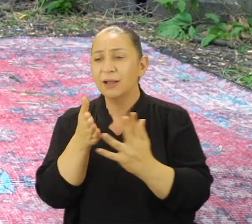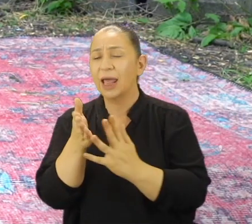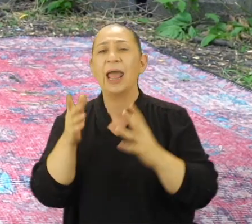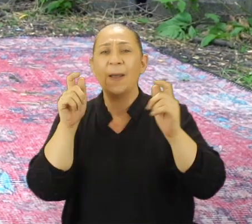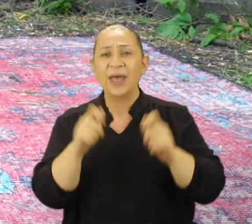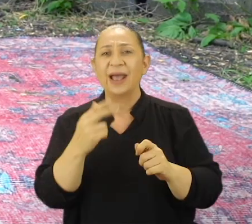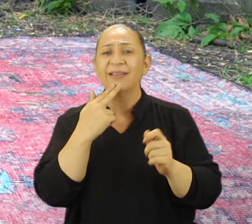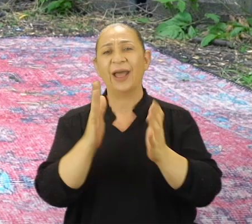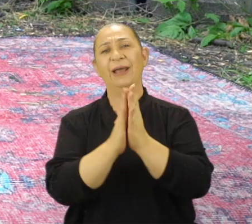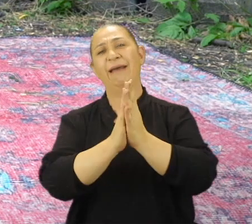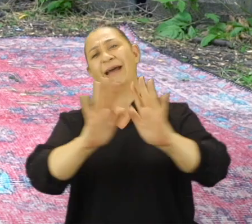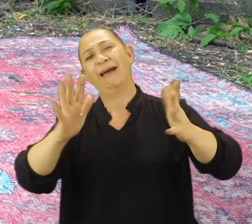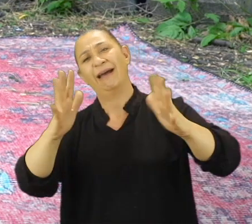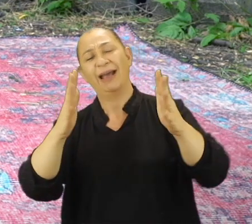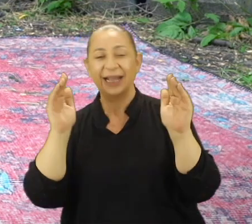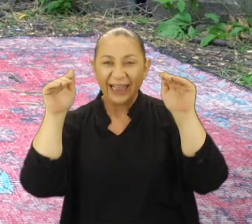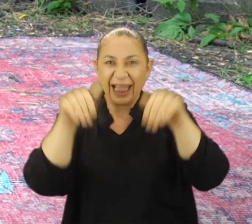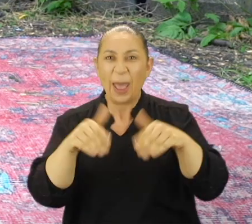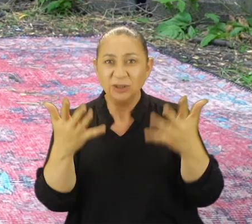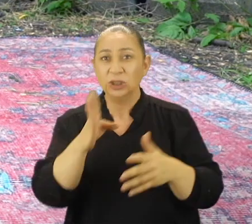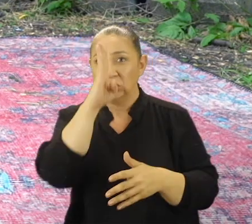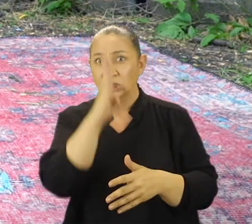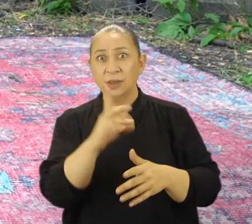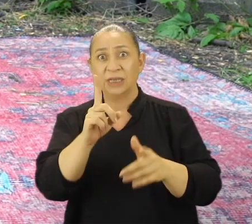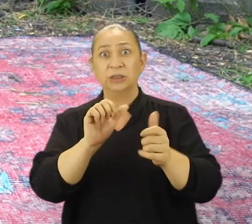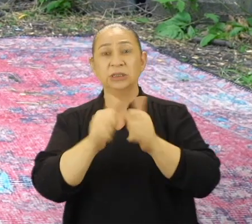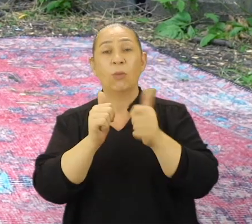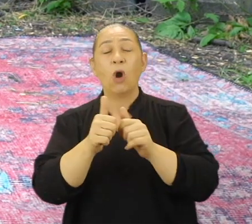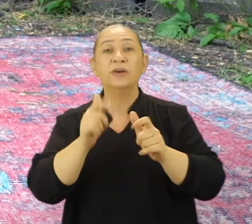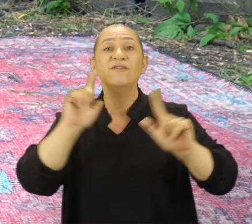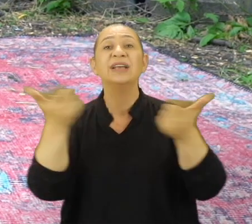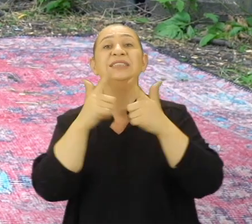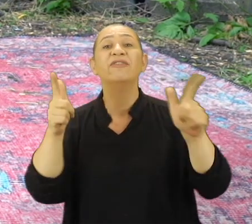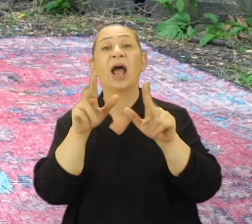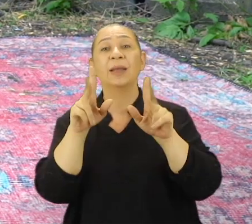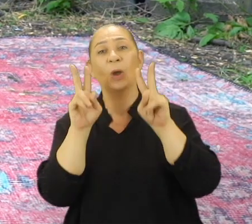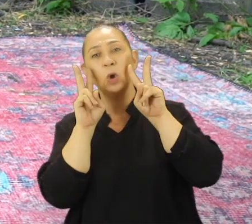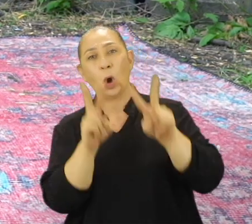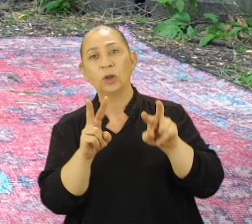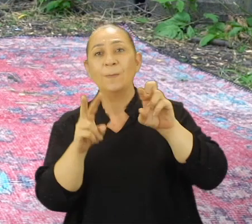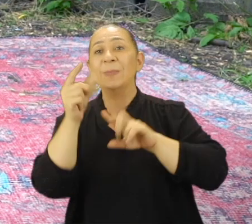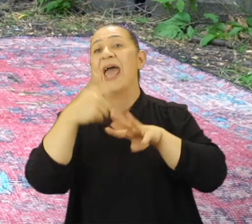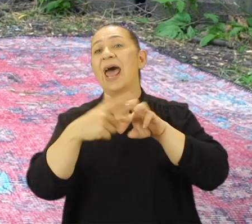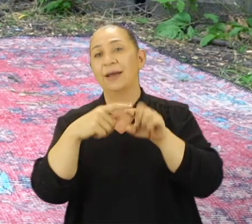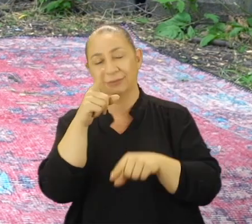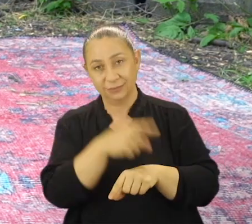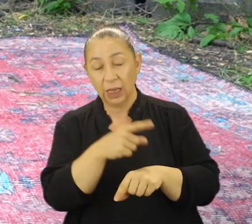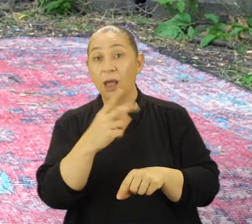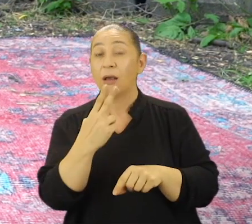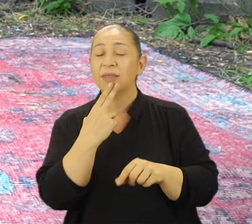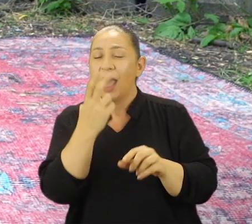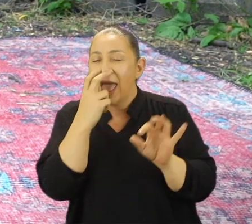aralıklarla yapılan kadınların da alkışlarıyla katılım gösterebileceği ciddi bir spor festivali şeklinde tanımlamıştı bir yer.